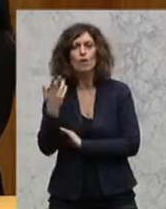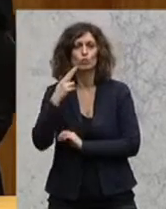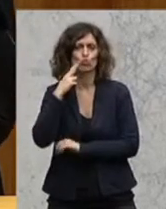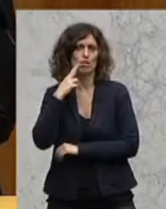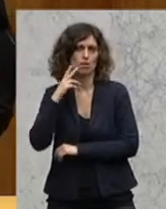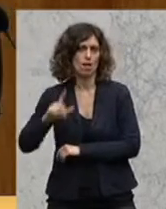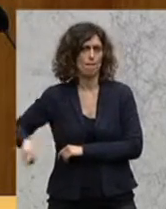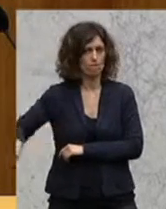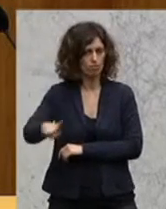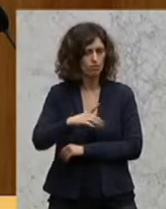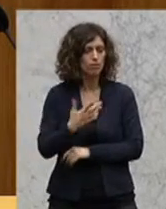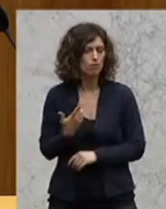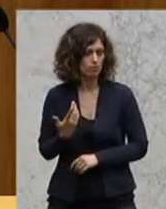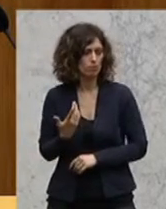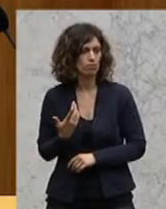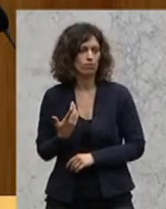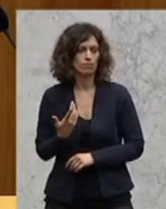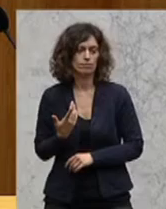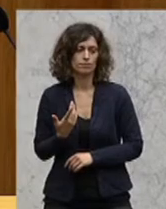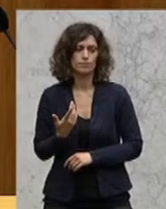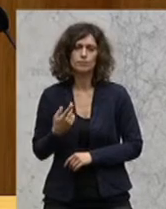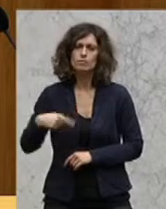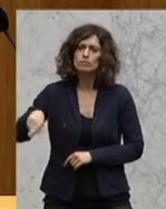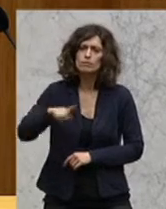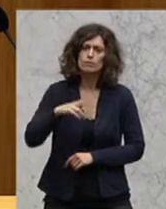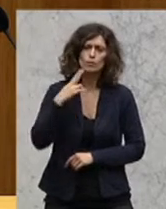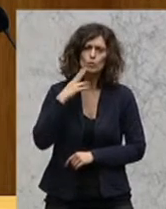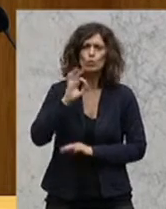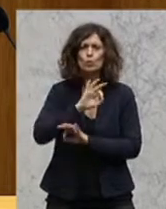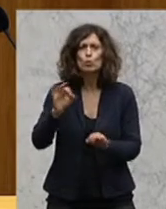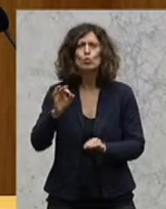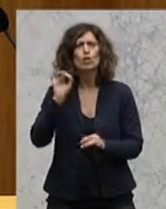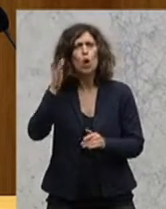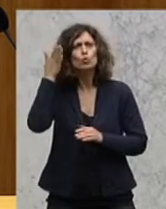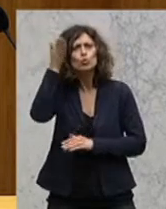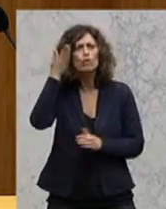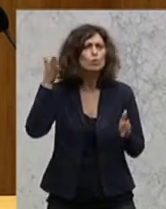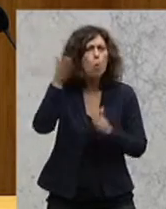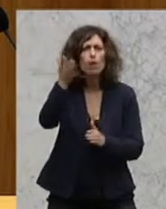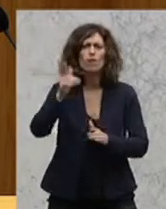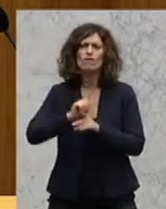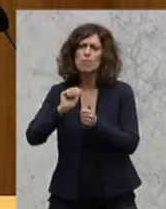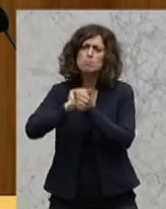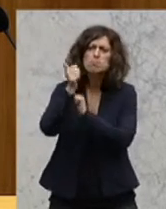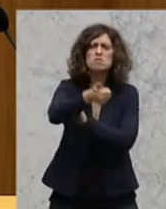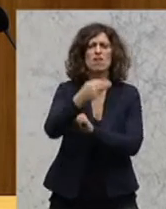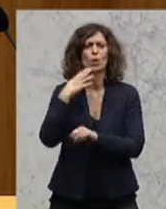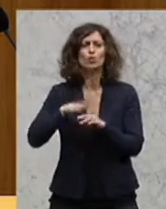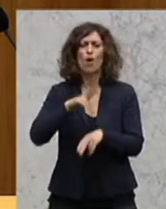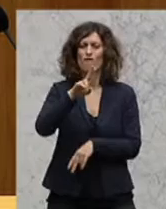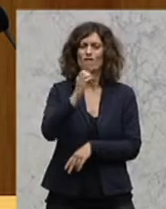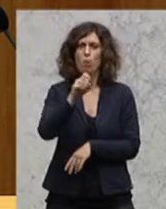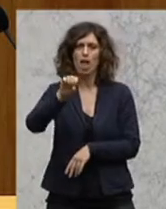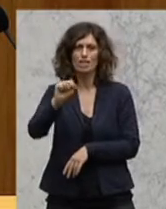die hier gute, zukunftsorientierte Leitbetriebe sind, wie beispielsweise die Föst oder